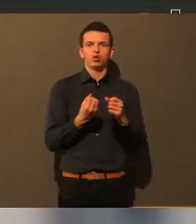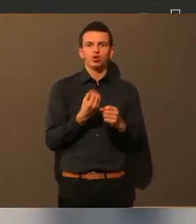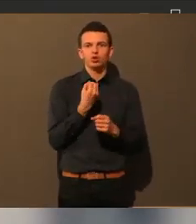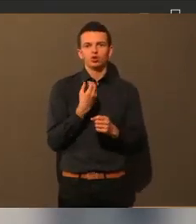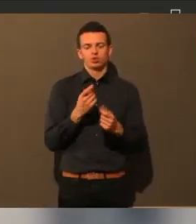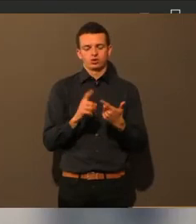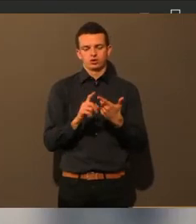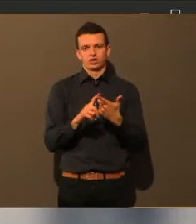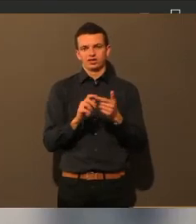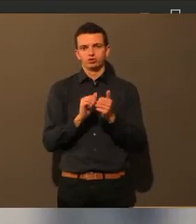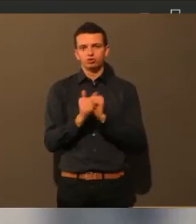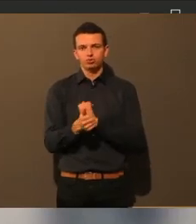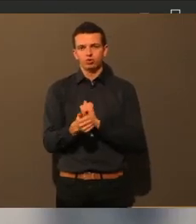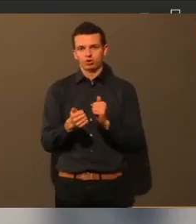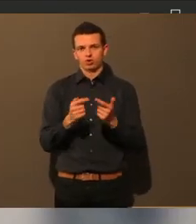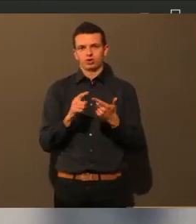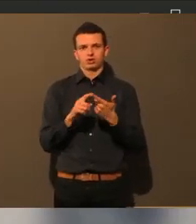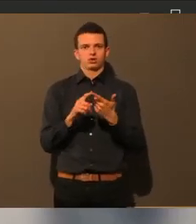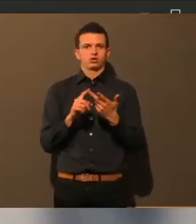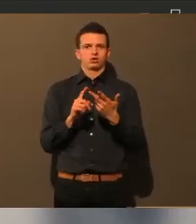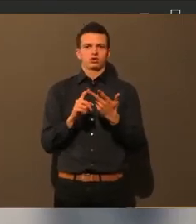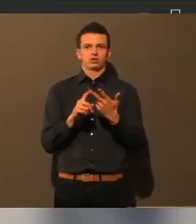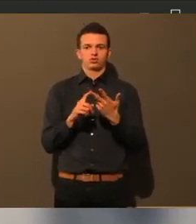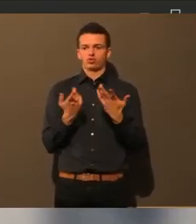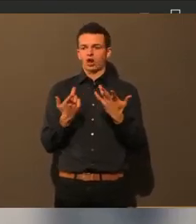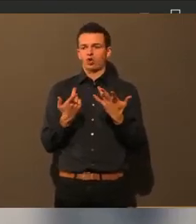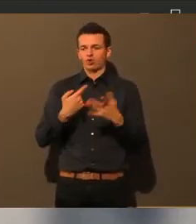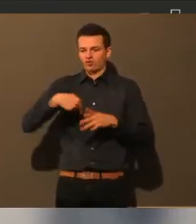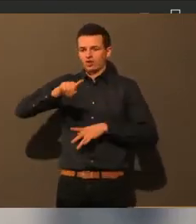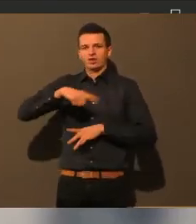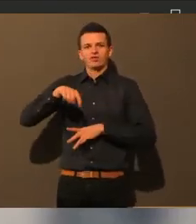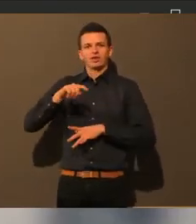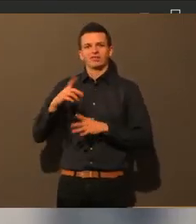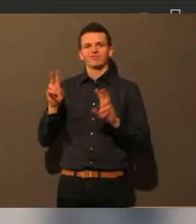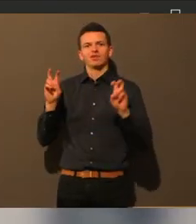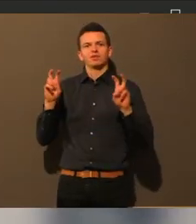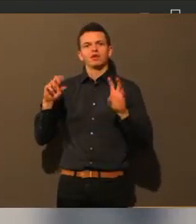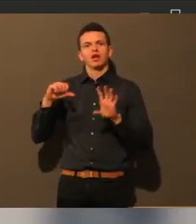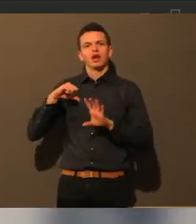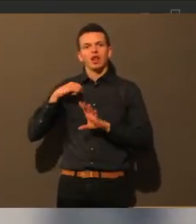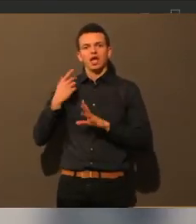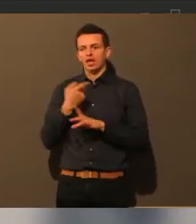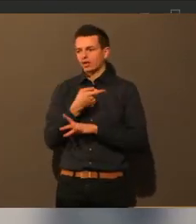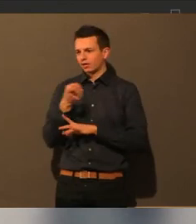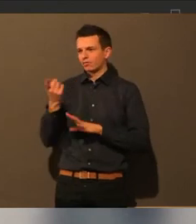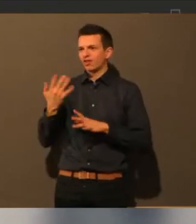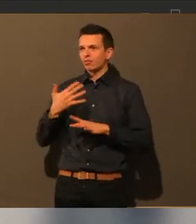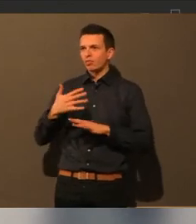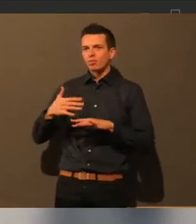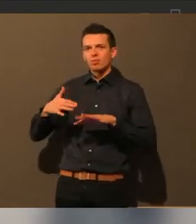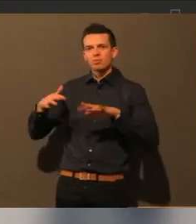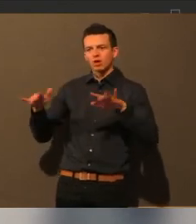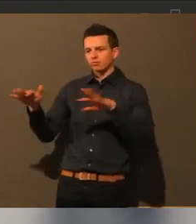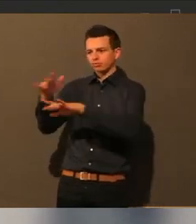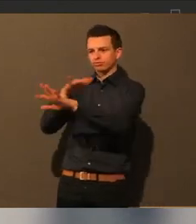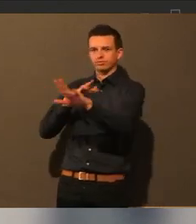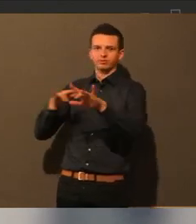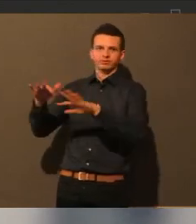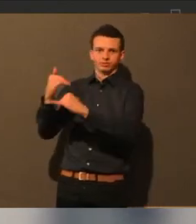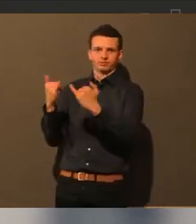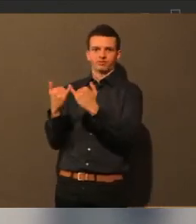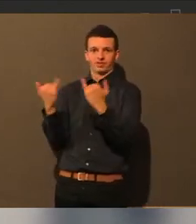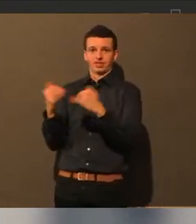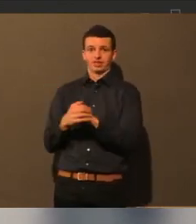wir unser Leben in Augsburg gestalten wollen. Ich möchte mich ganz, ganz herzlich bedanken für Ihre Zeit, nicht nur heute Abend, sondern auch für die